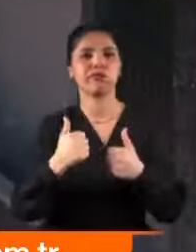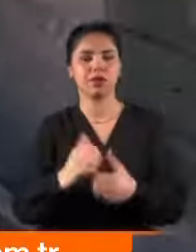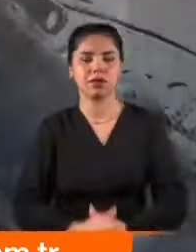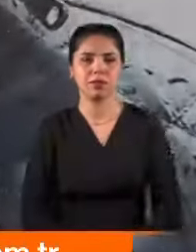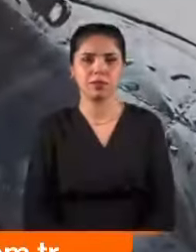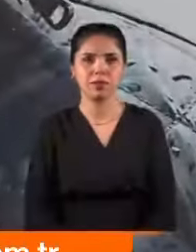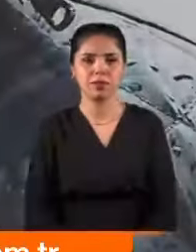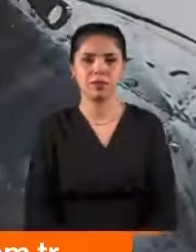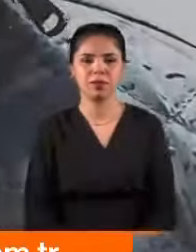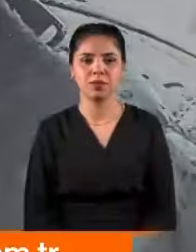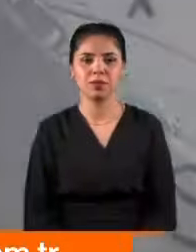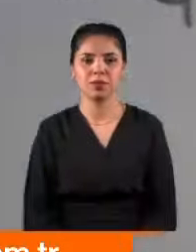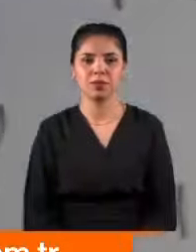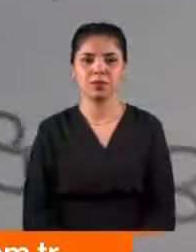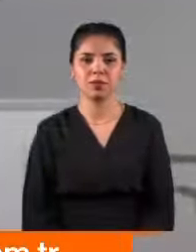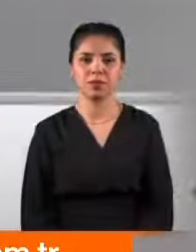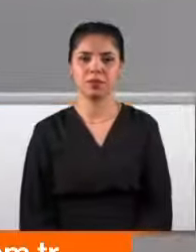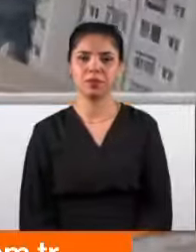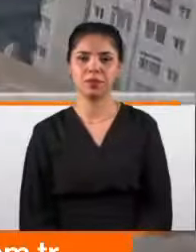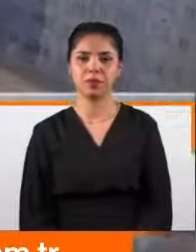0.69, 15 yıla.